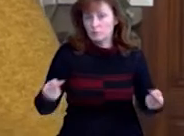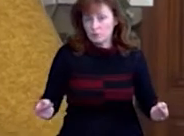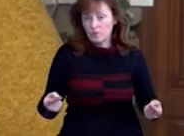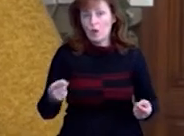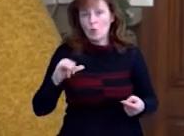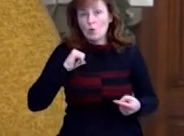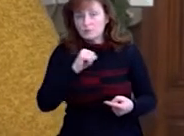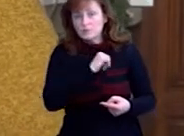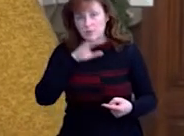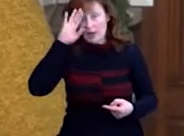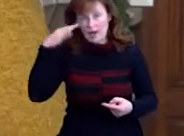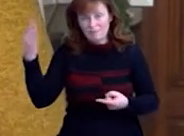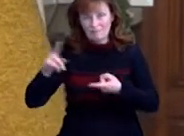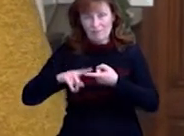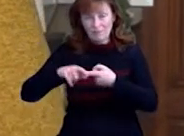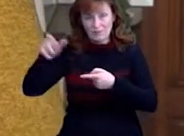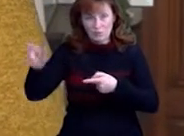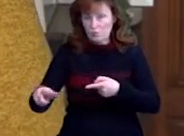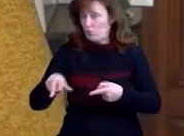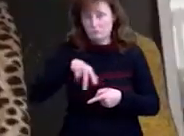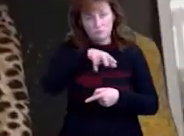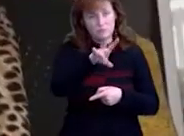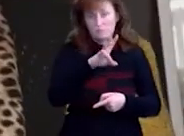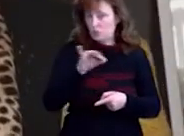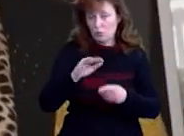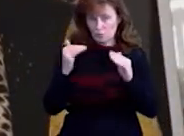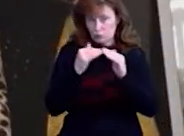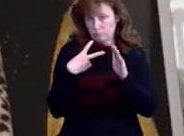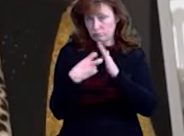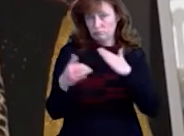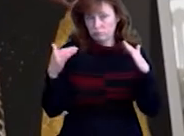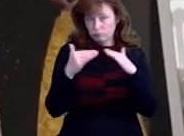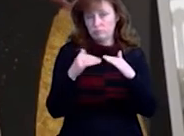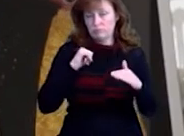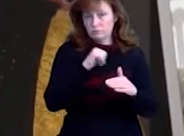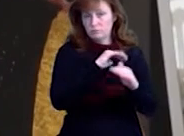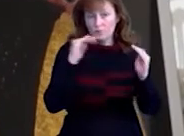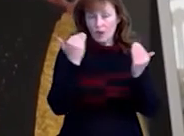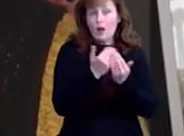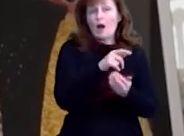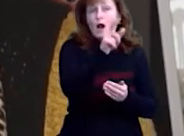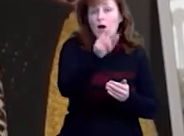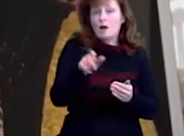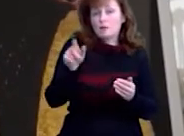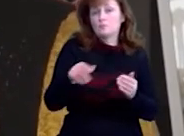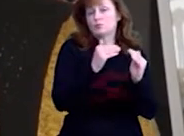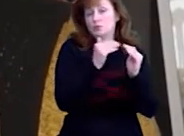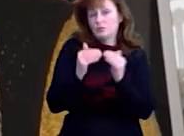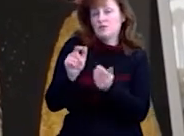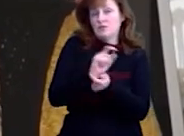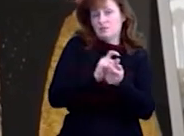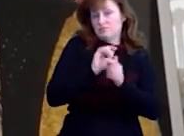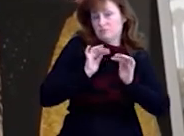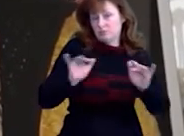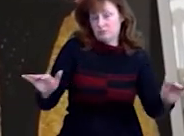сам він інфікований нікуди не ходить. Сусіди там переносять таку інформацію, що він виходив.